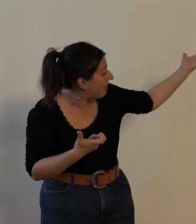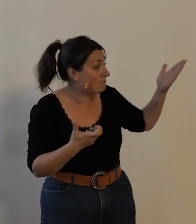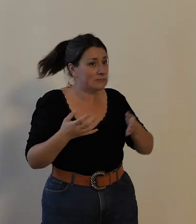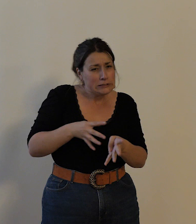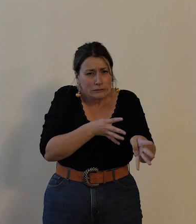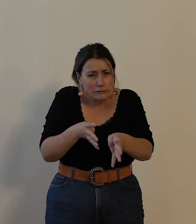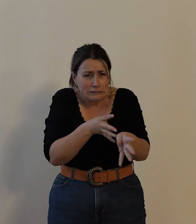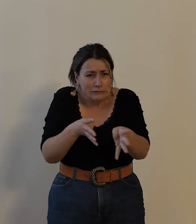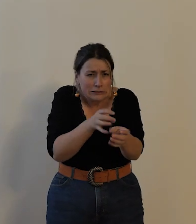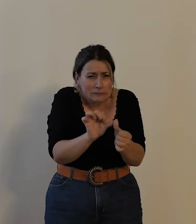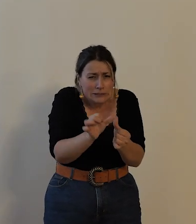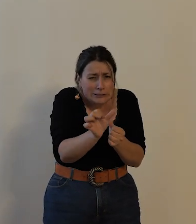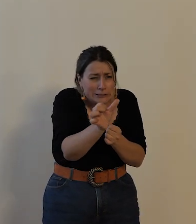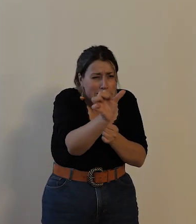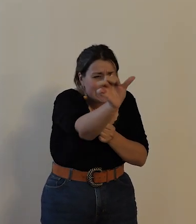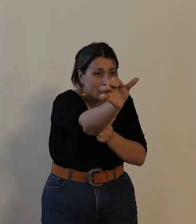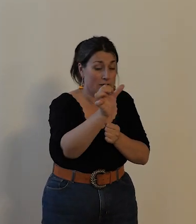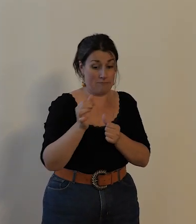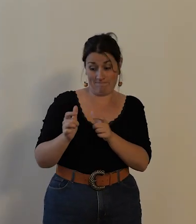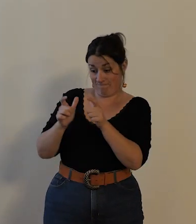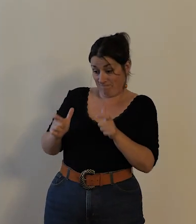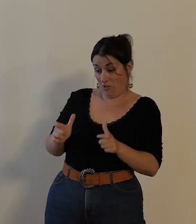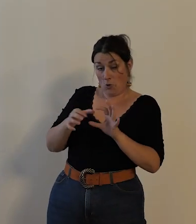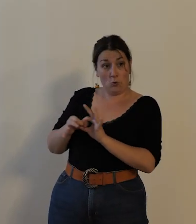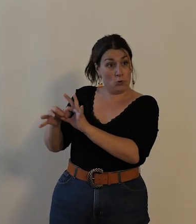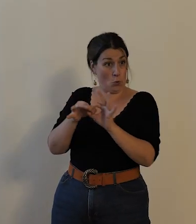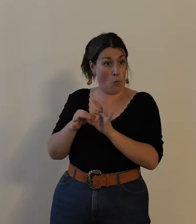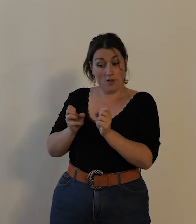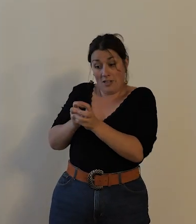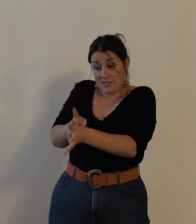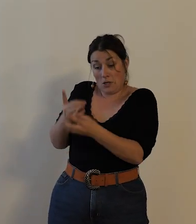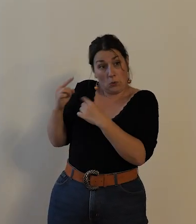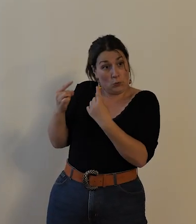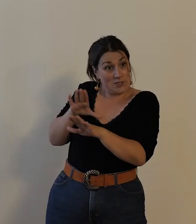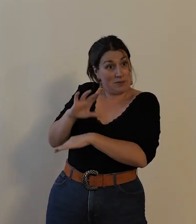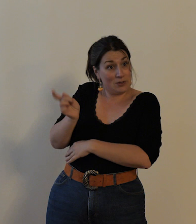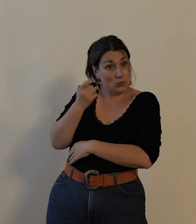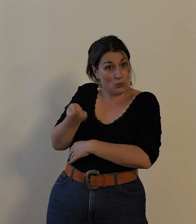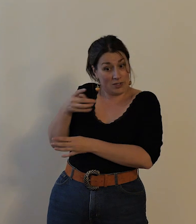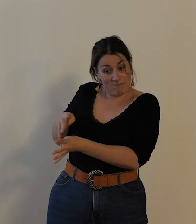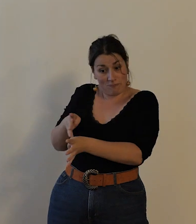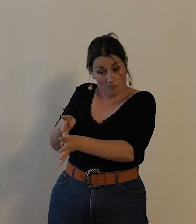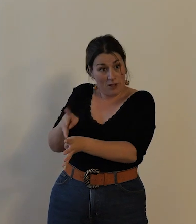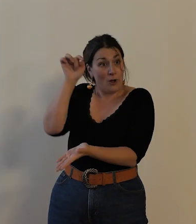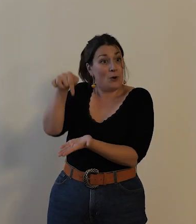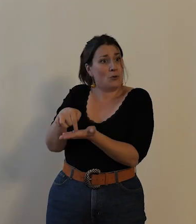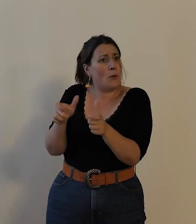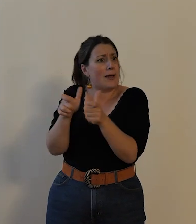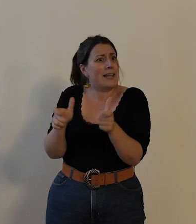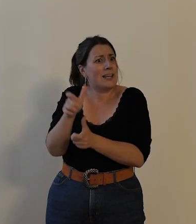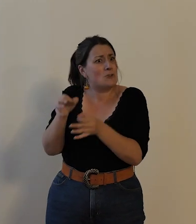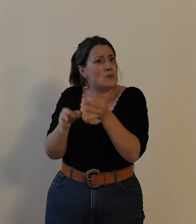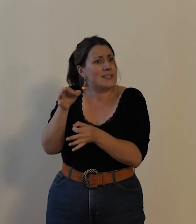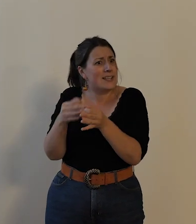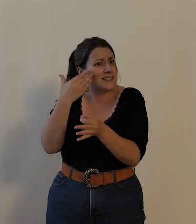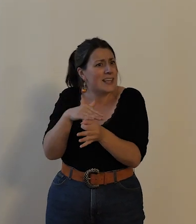devant le siège de l'union cyclotouriste de la Touraine et vous avez reconnu vous avez le paix des justices dans le fond c'était donc le